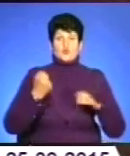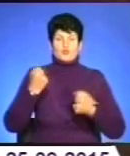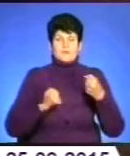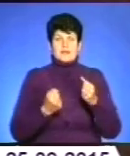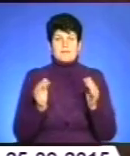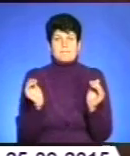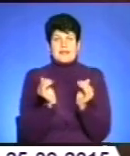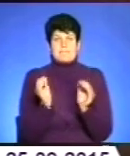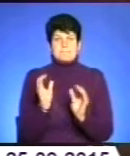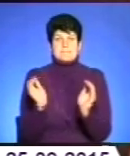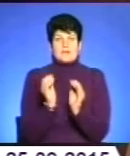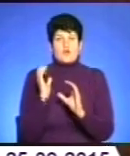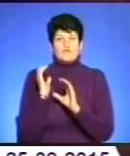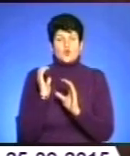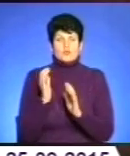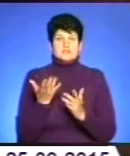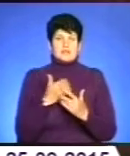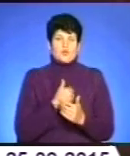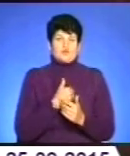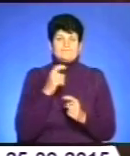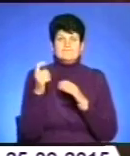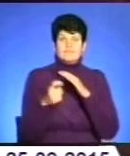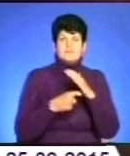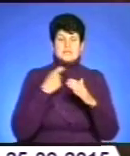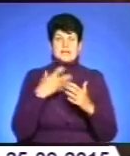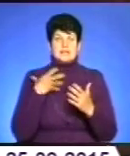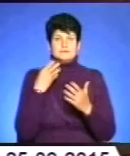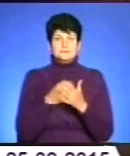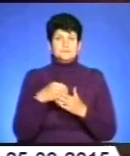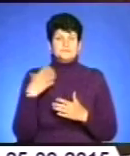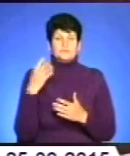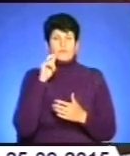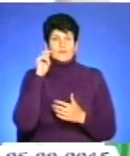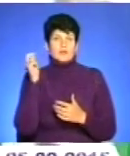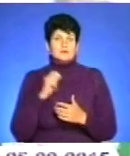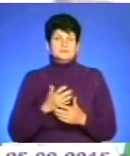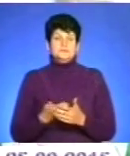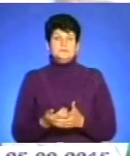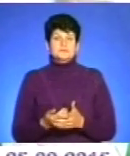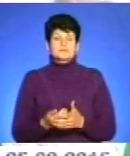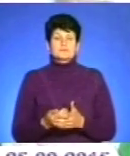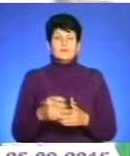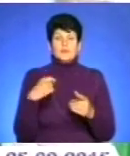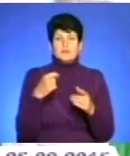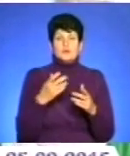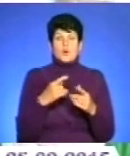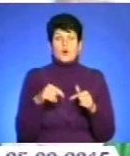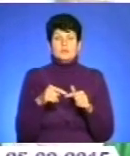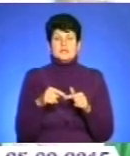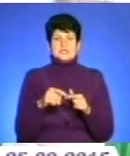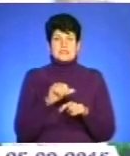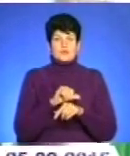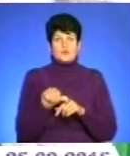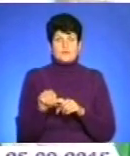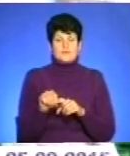невеличкими мікроавтобусами, які бажають пізнати свій край, свою країну. Наш оператор і в області, з-за кордону.